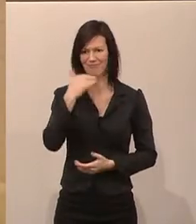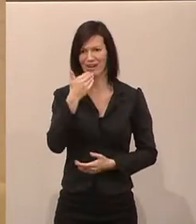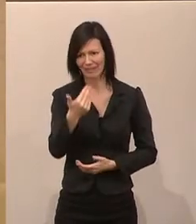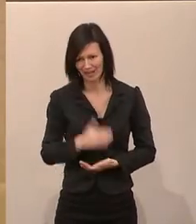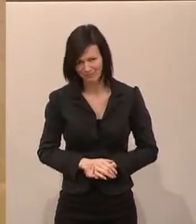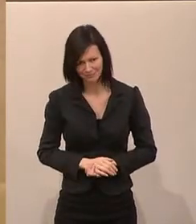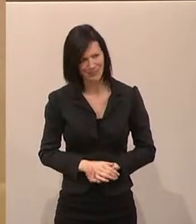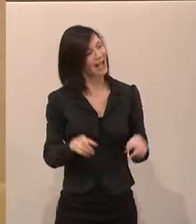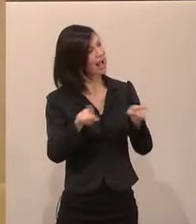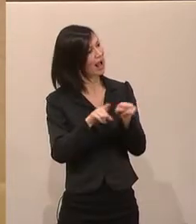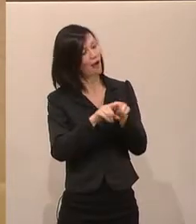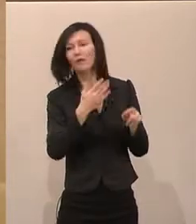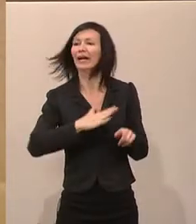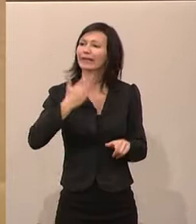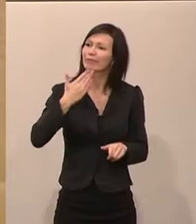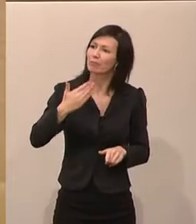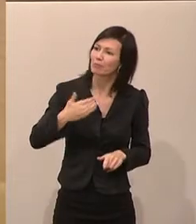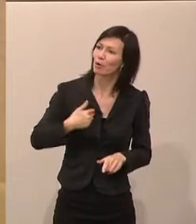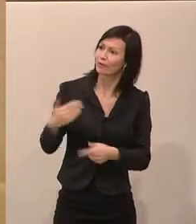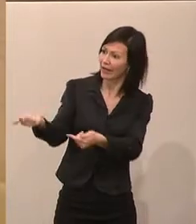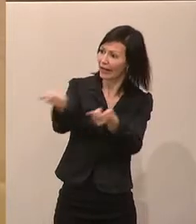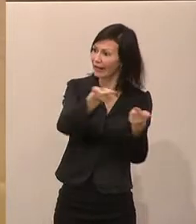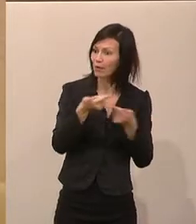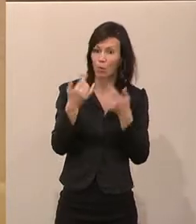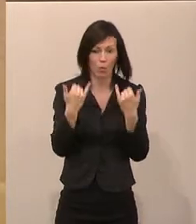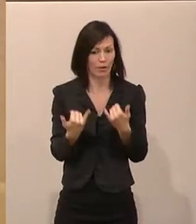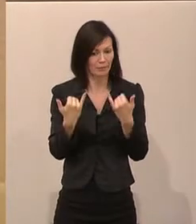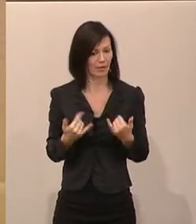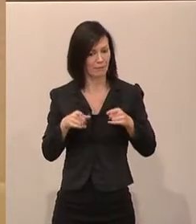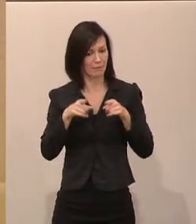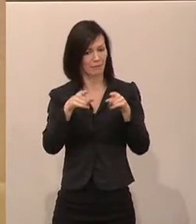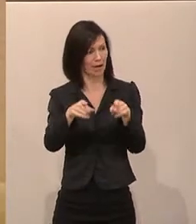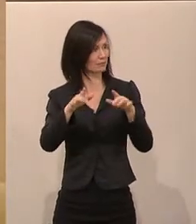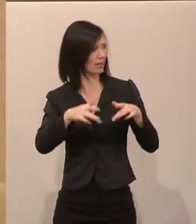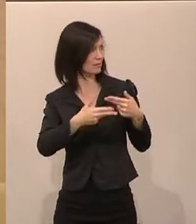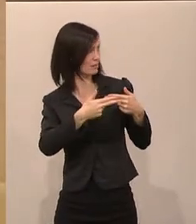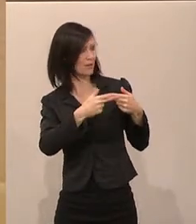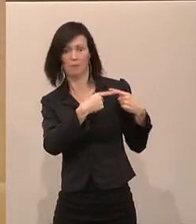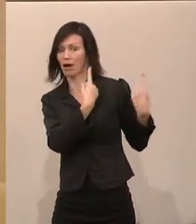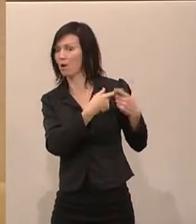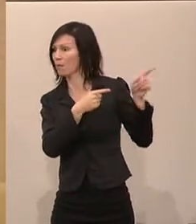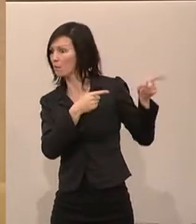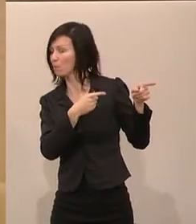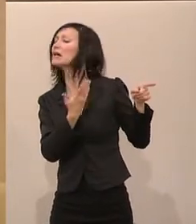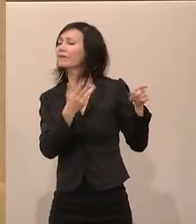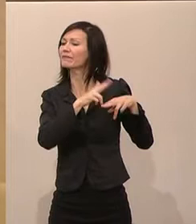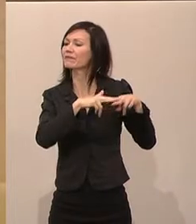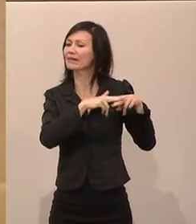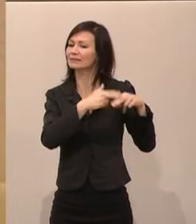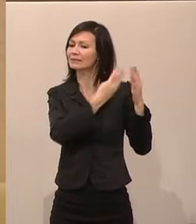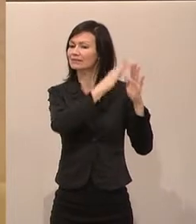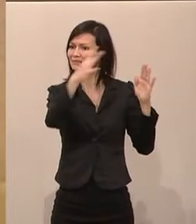Gelegenheit nutzen, Sie einzuladen zu einer Veranstaltung, die parallel heute hier im Nebenraum stattfindet, in der Nationalbibliothek.